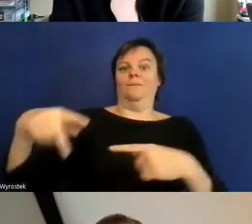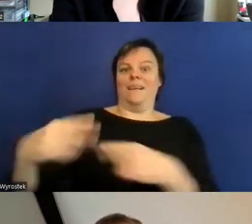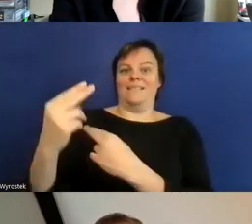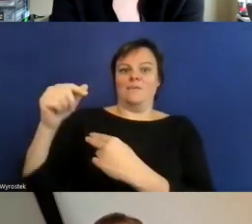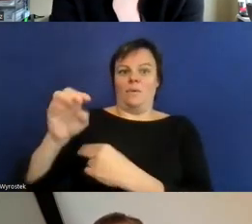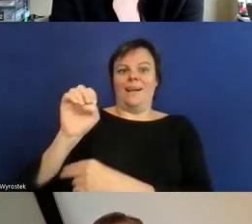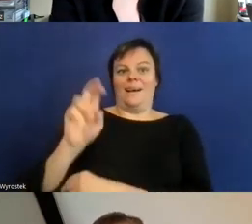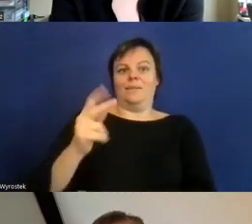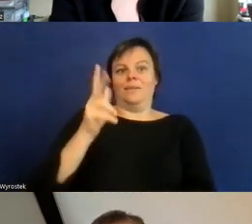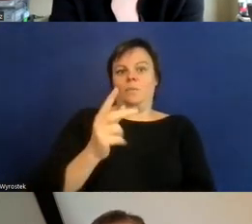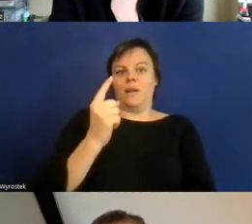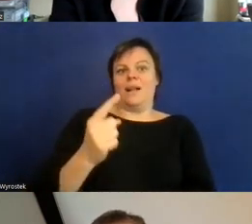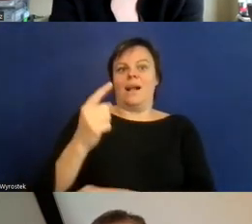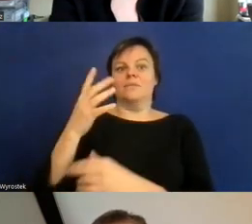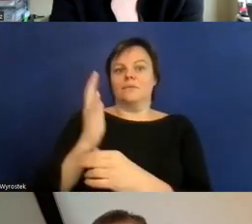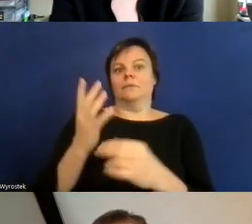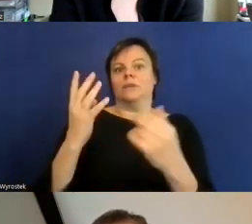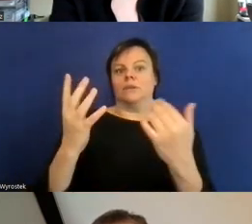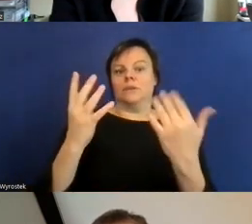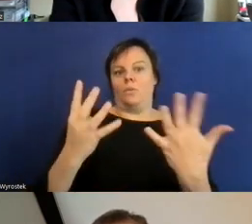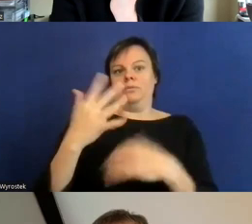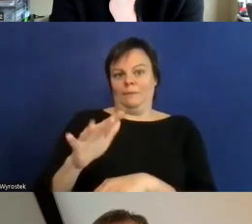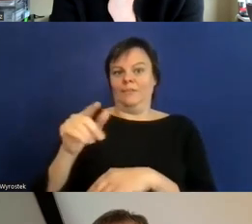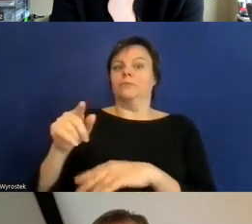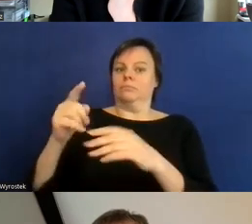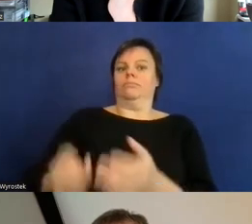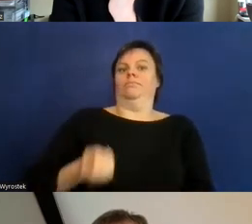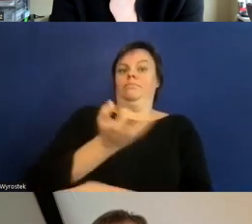denke ich für drei Jahre noch mit WCAG 2.1 leben